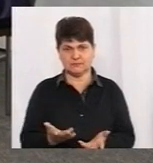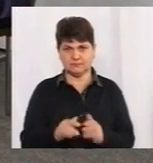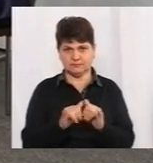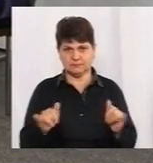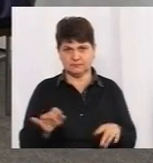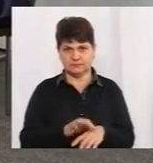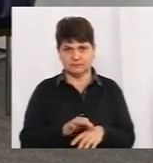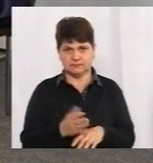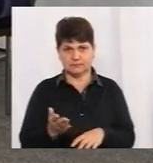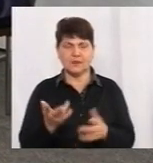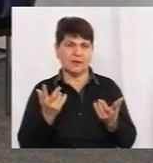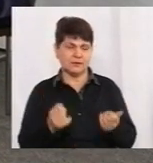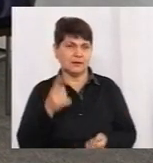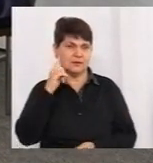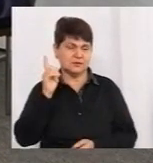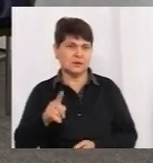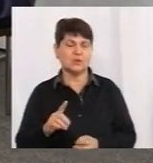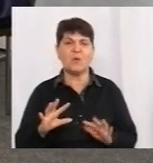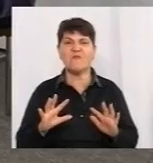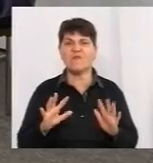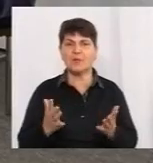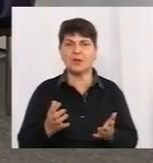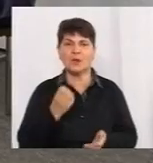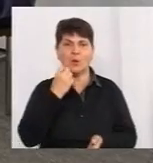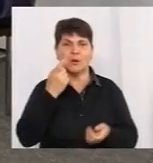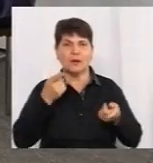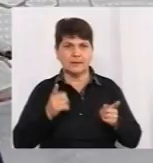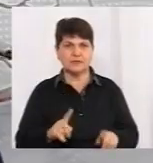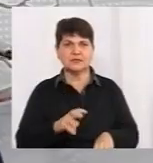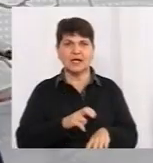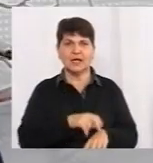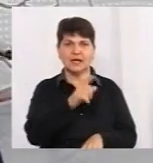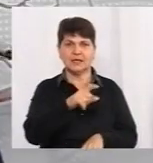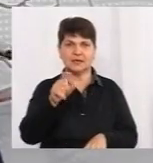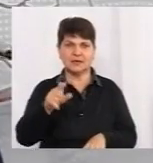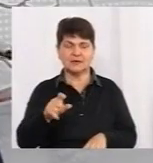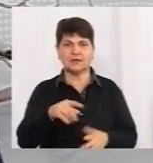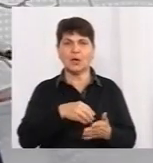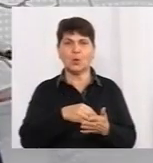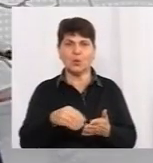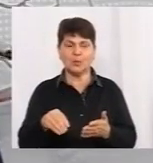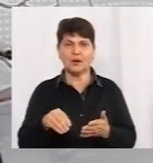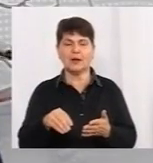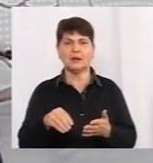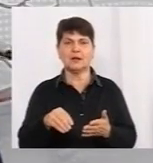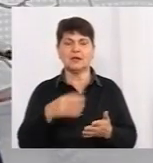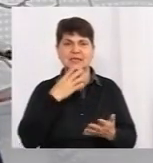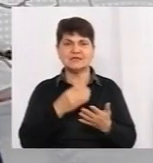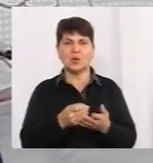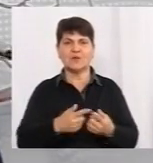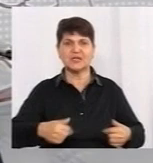Так, знаю випадки, коли дійсно лікарі купляли на своє відділення самі захисні